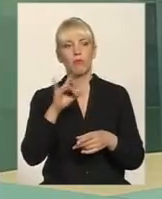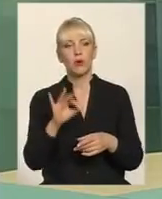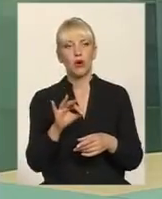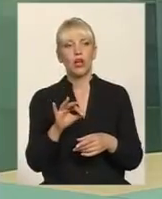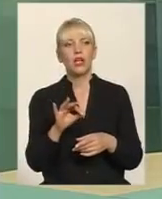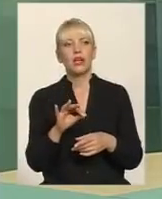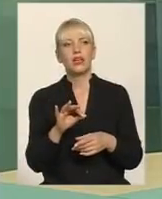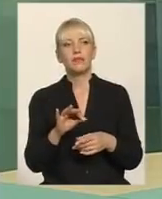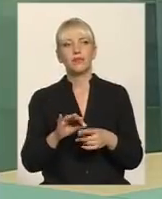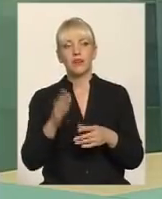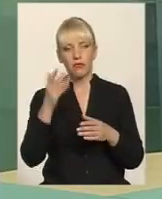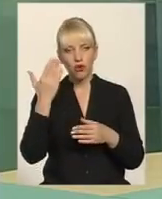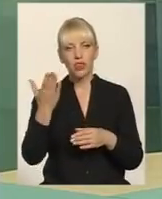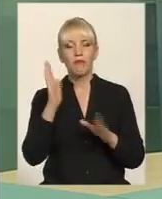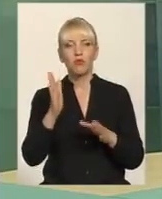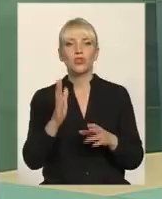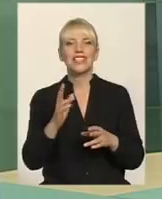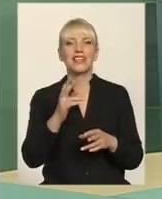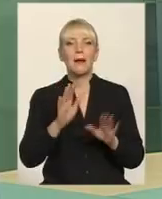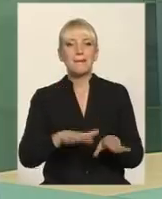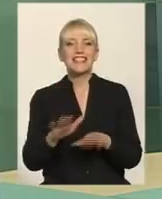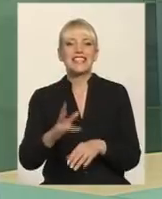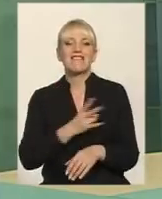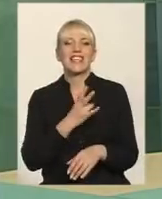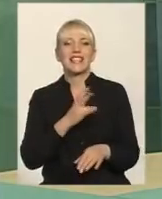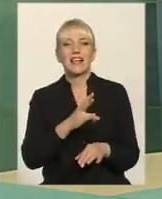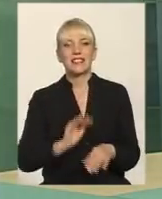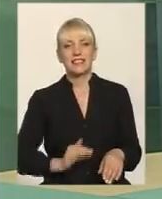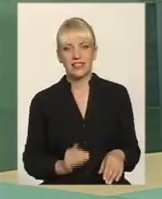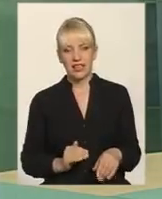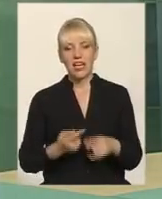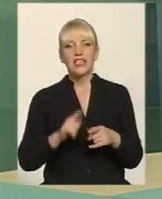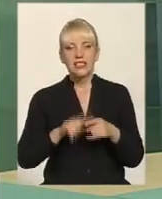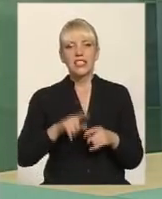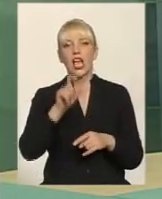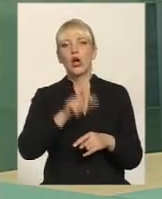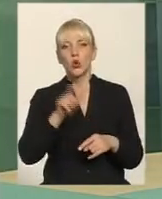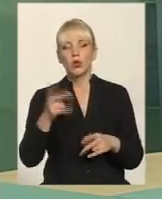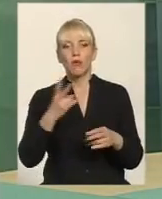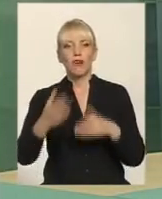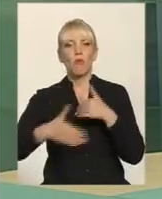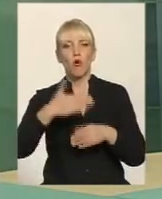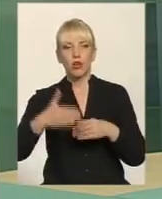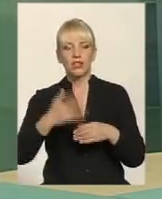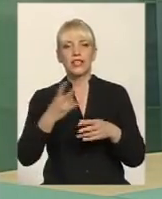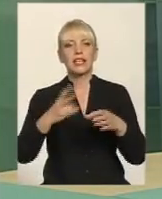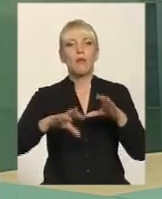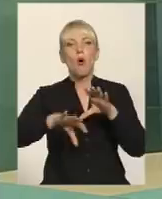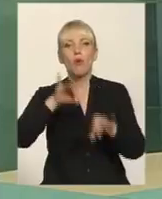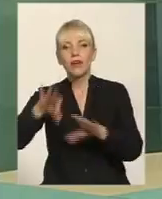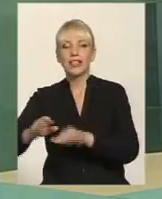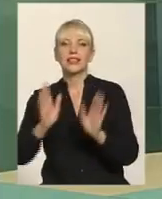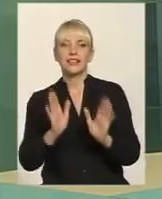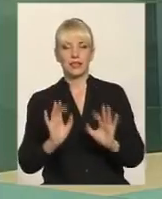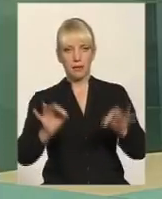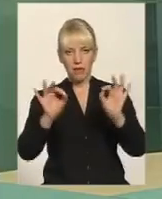а вони дійсно сьогодні будуть пробувати залишити свої важелі впливу. Люди мають обирати правильних людей, тих, кого вони